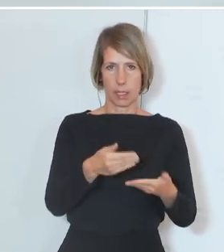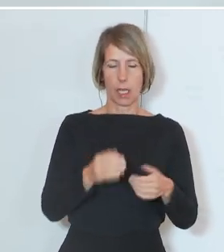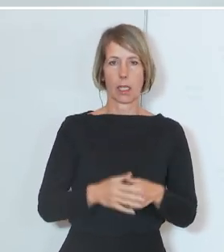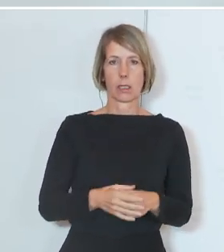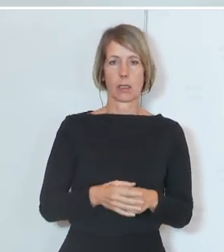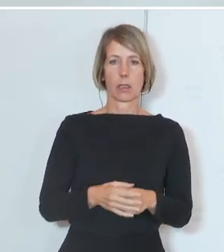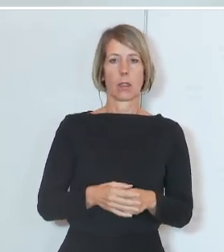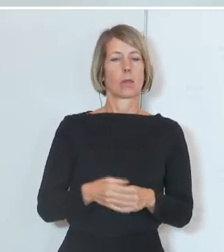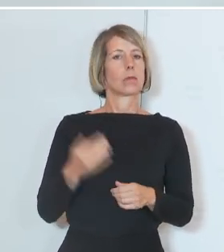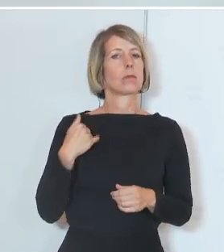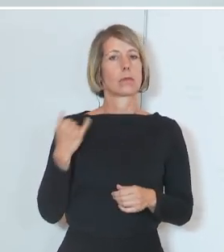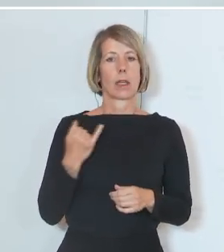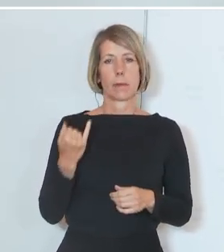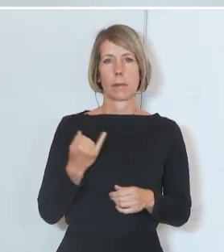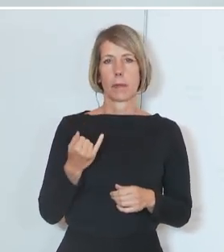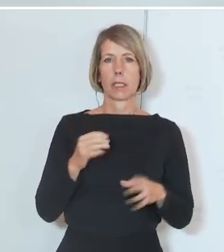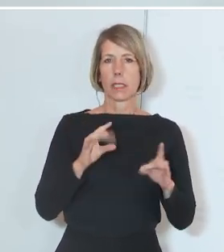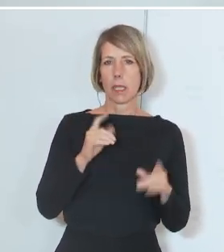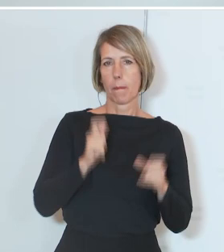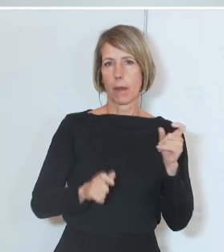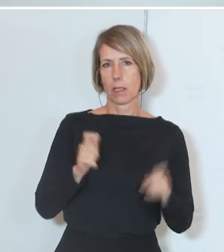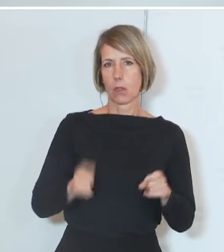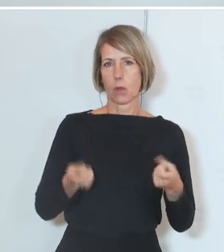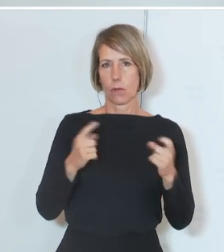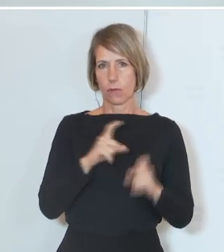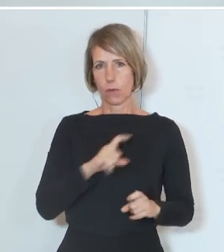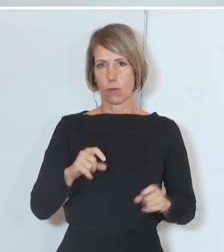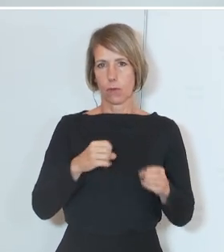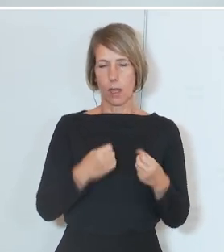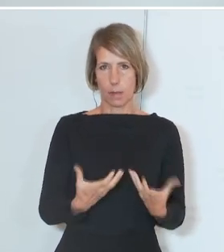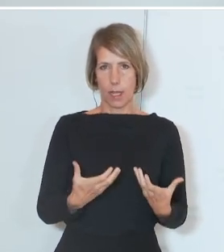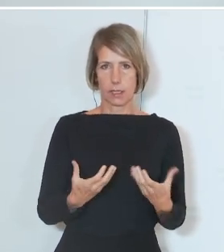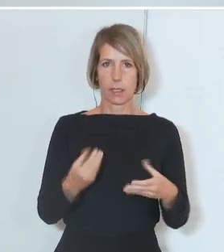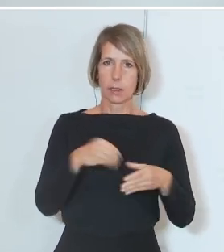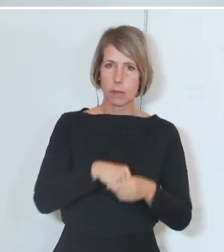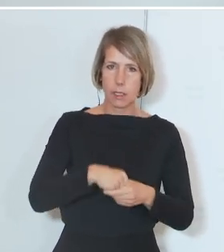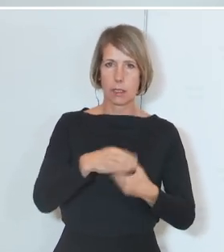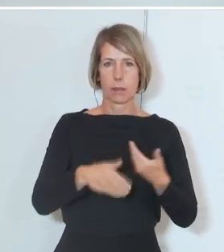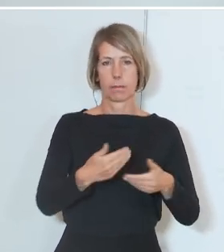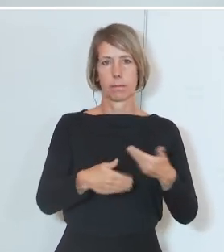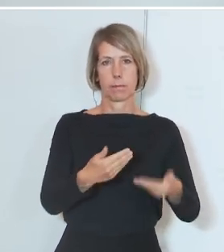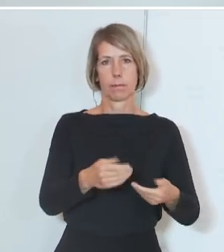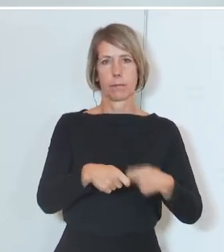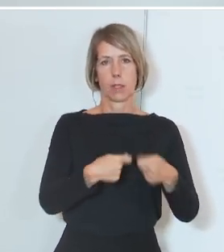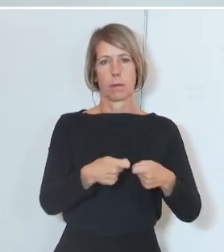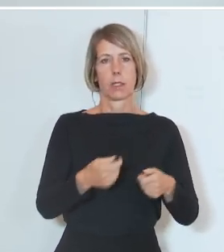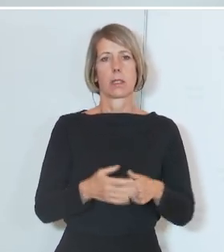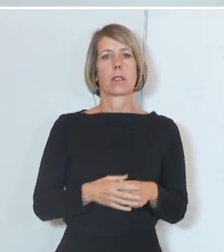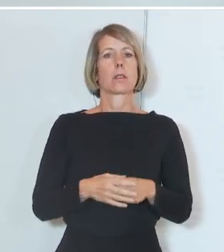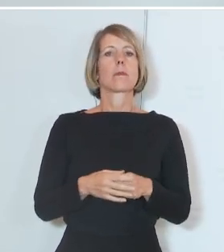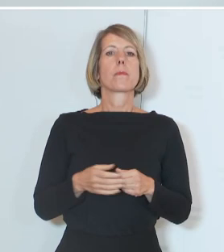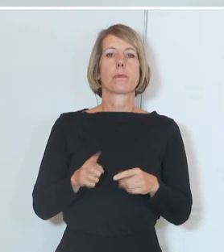Es waren jeweils mindestens zehn Personen aus der Fachpraxis, die involviert waren. Und um